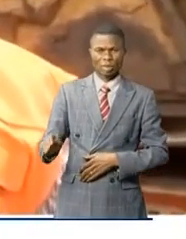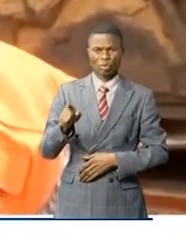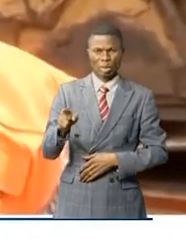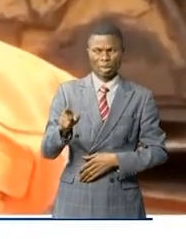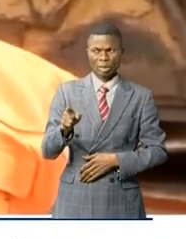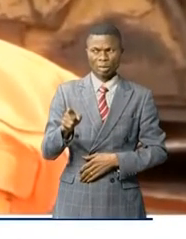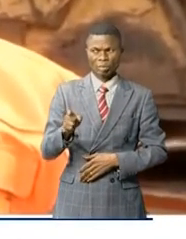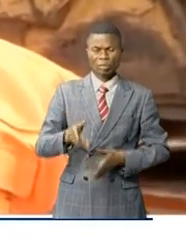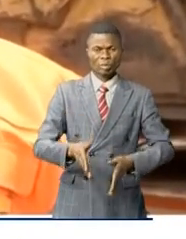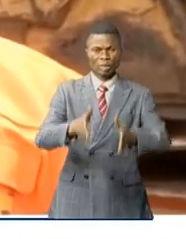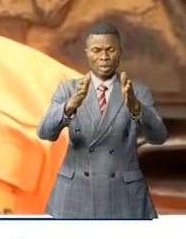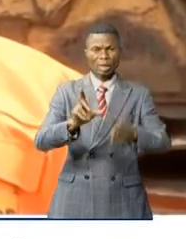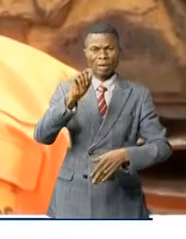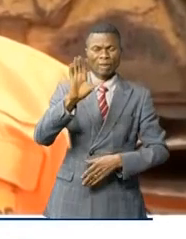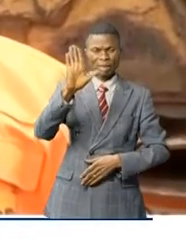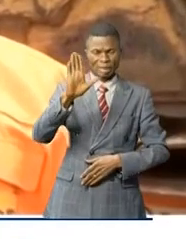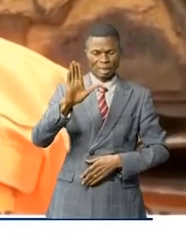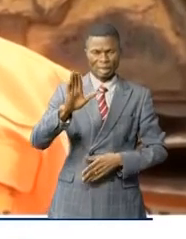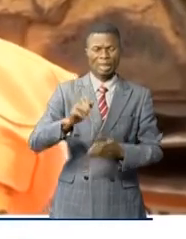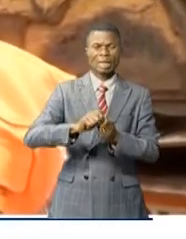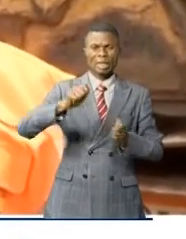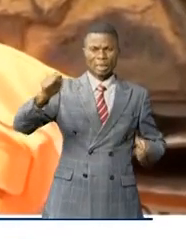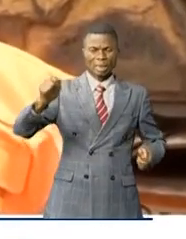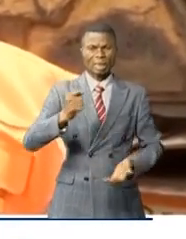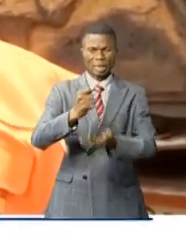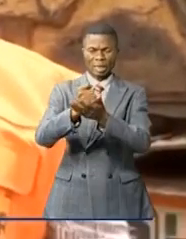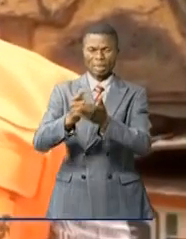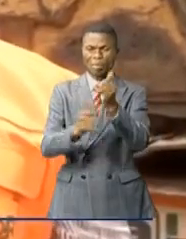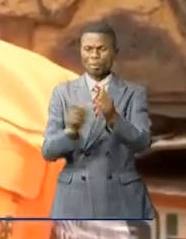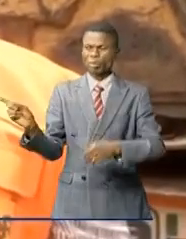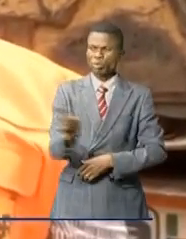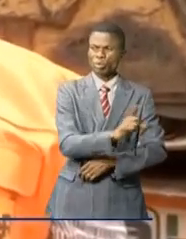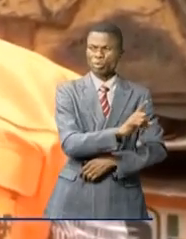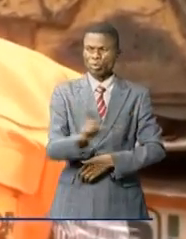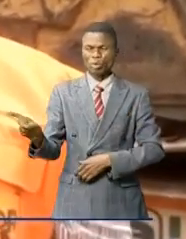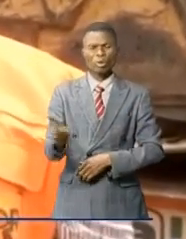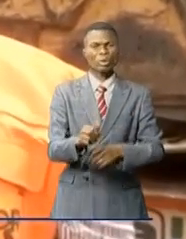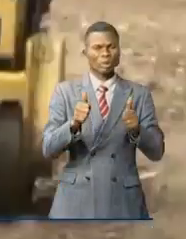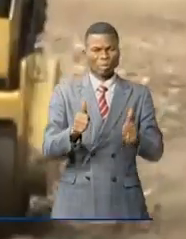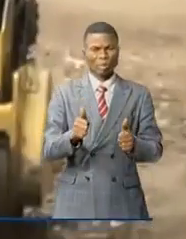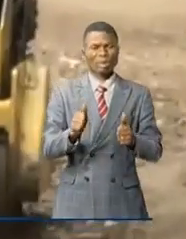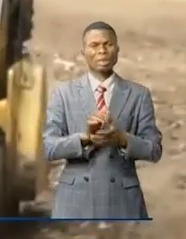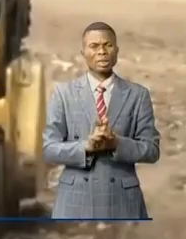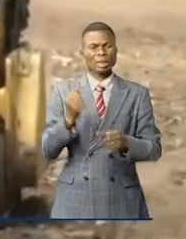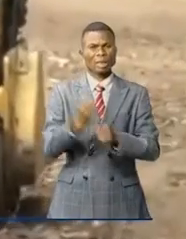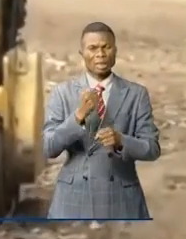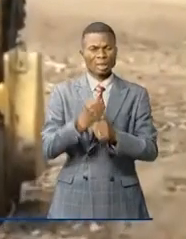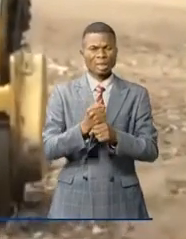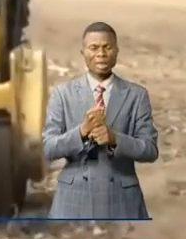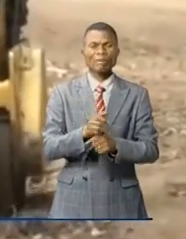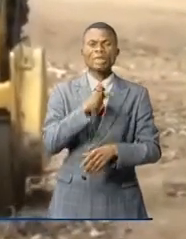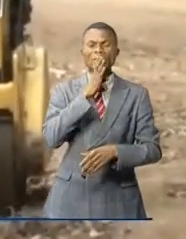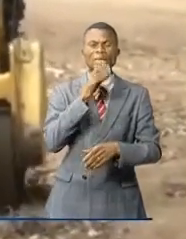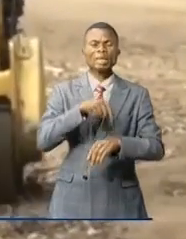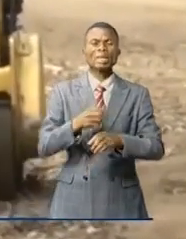un linéaire de 35 kilomètres pour permettre la fluidité des circulations sur cette route. Ces travaux vont prendre combien de temps